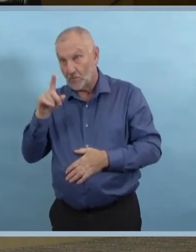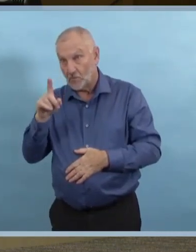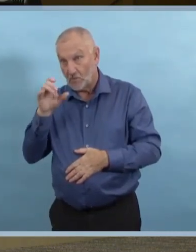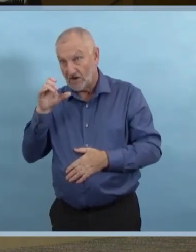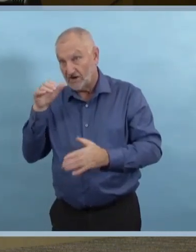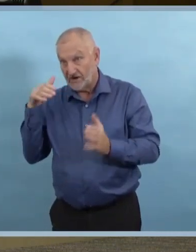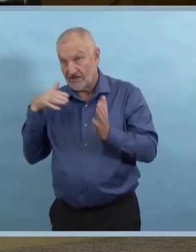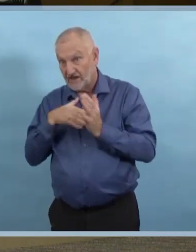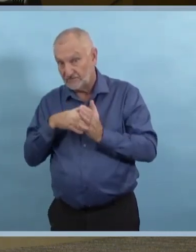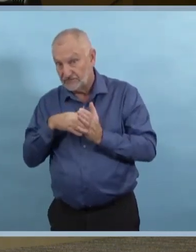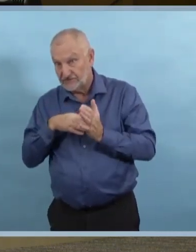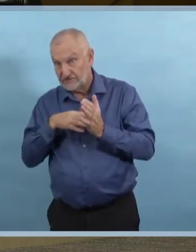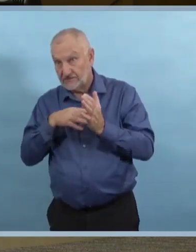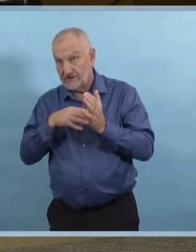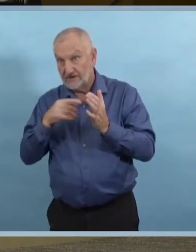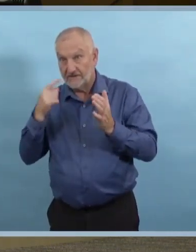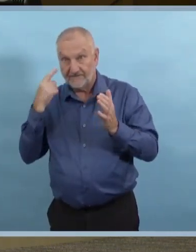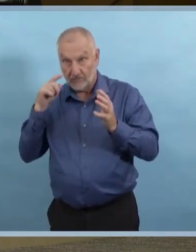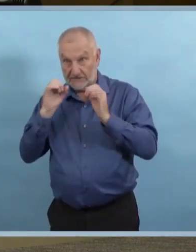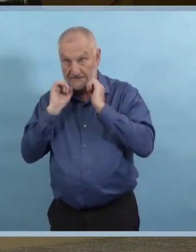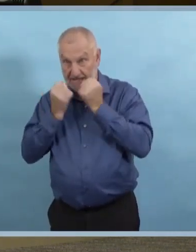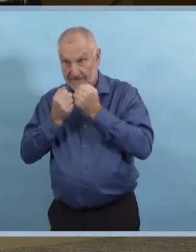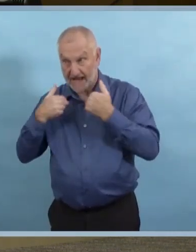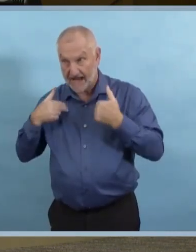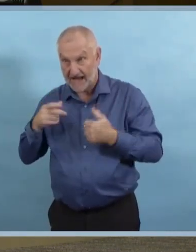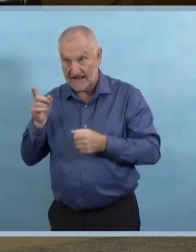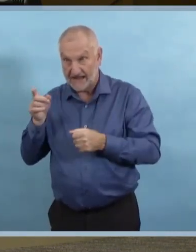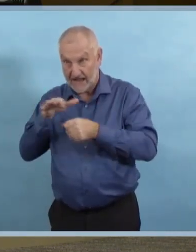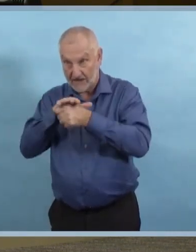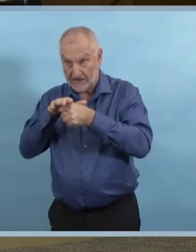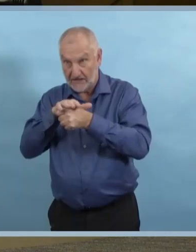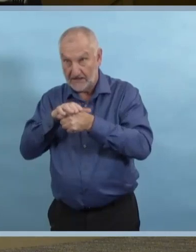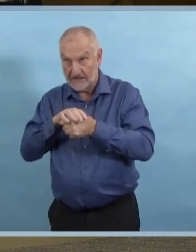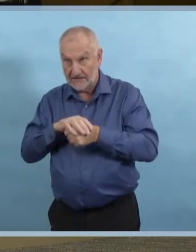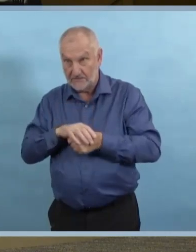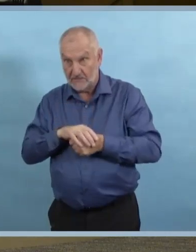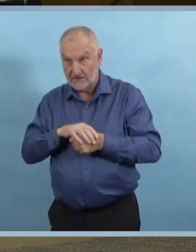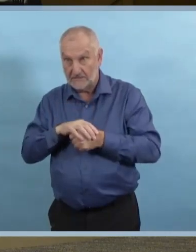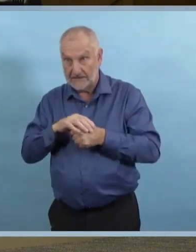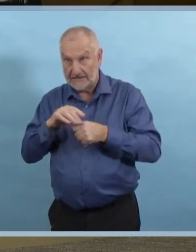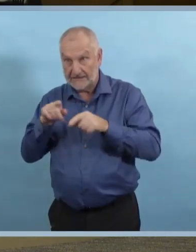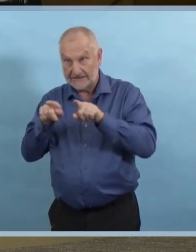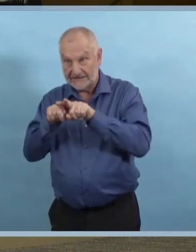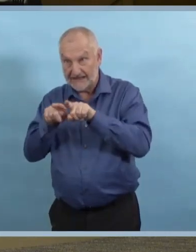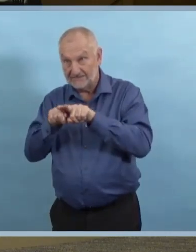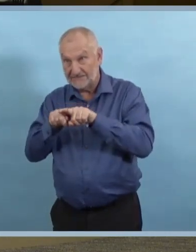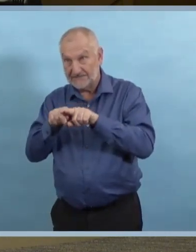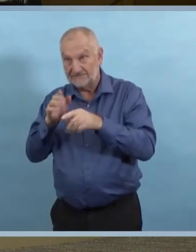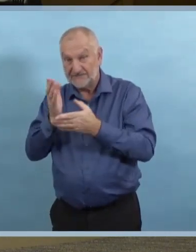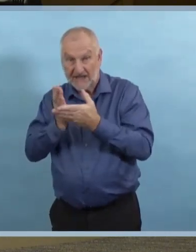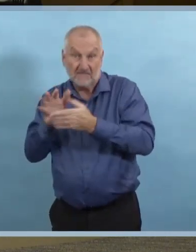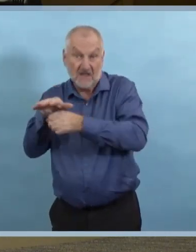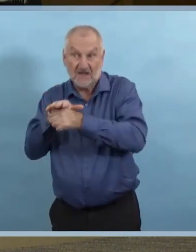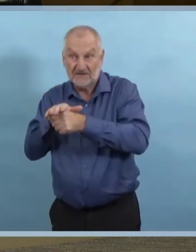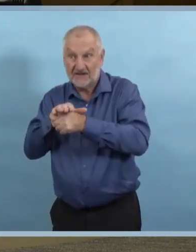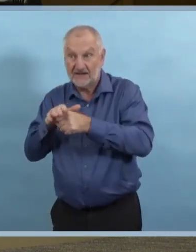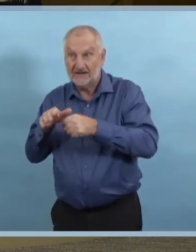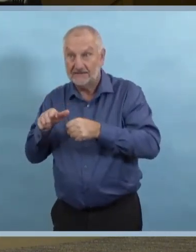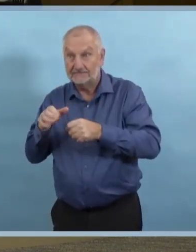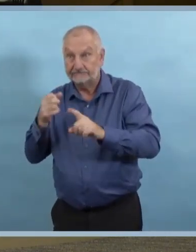ceux de Winnipeg? Est-ce que vous pensez élargir le code orange jusqu'à Steinbach?